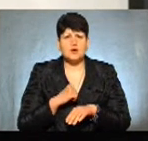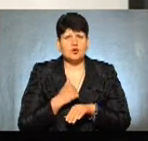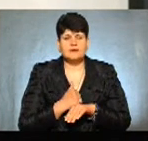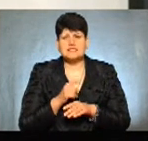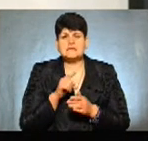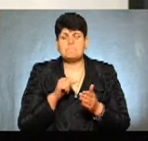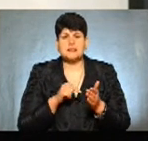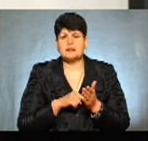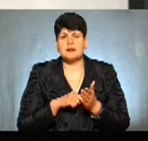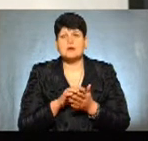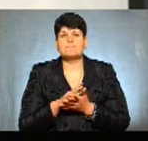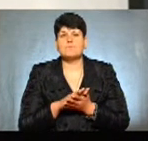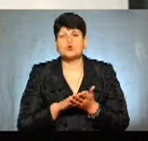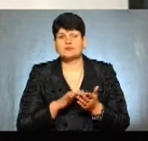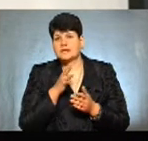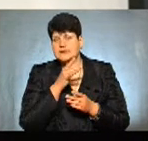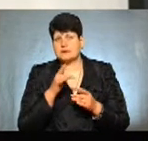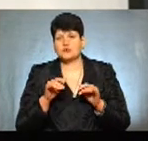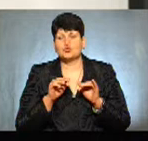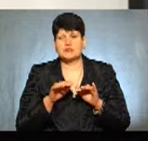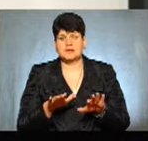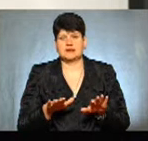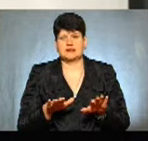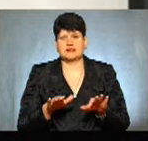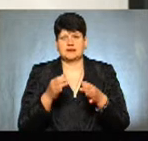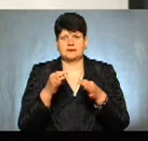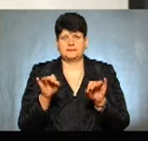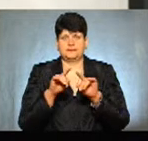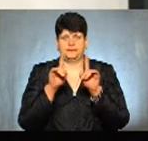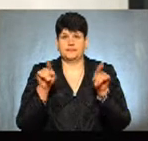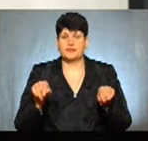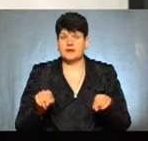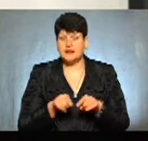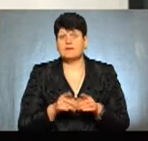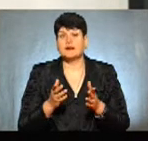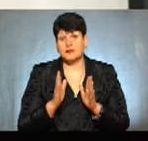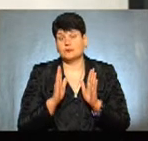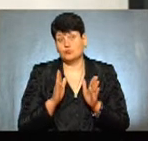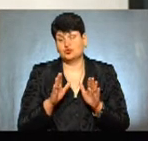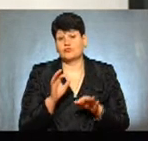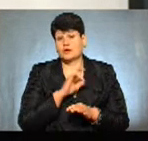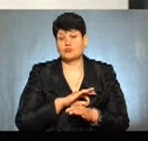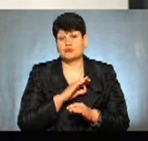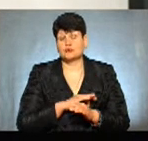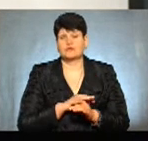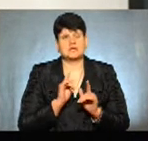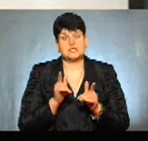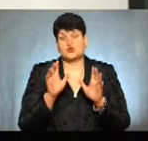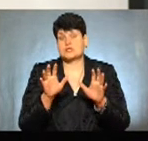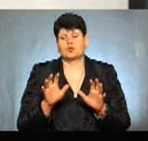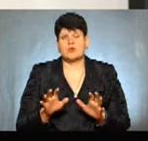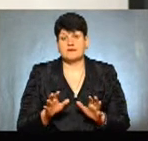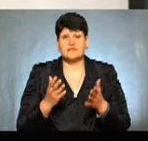продовження термінної дії договорів-середутів, які, скажімо, на сьогоднішній день будуть використовувати в межах чинного законодавства.